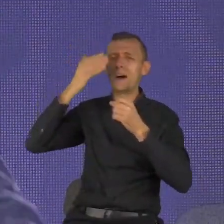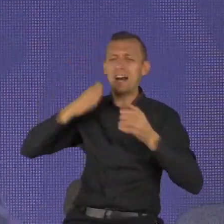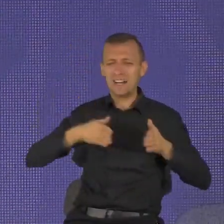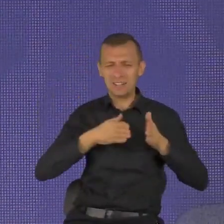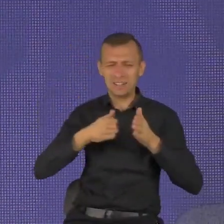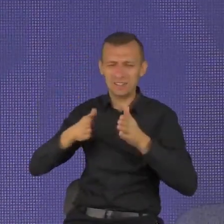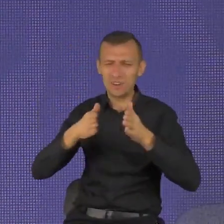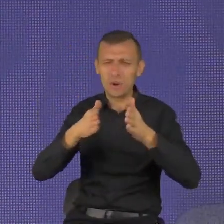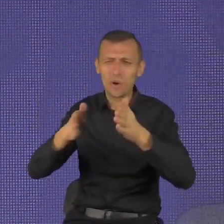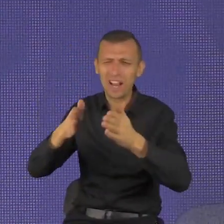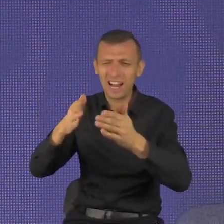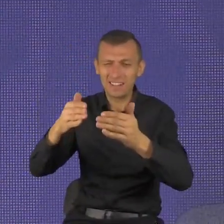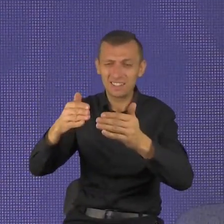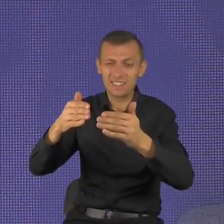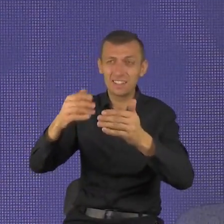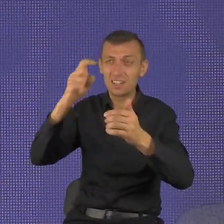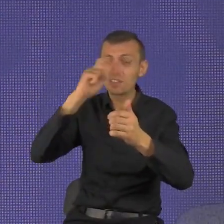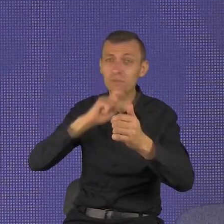droga się urwała.